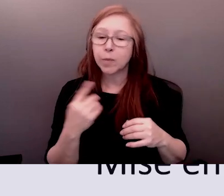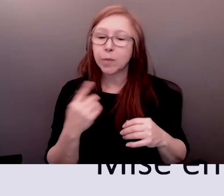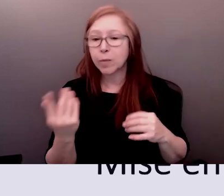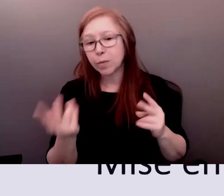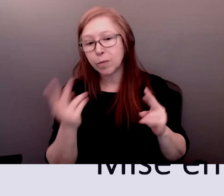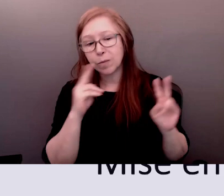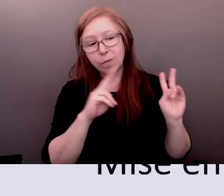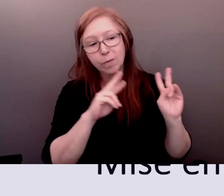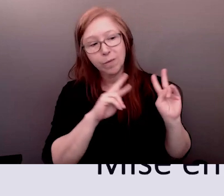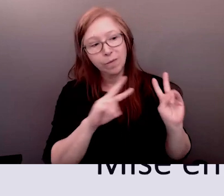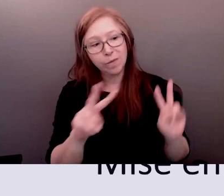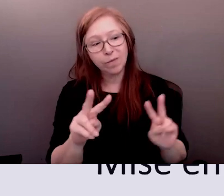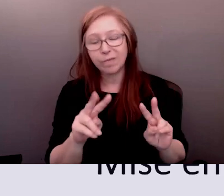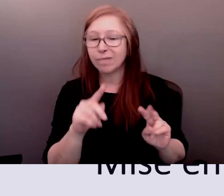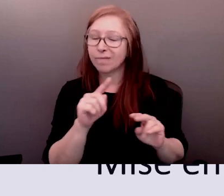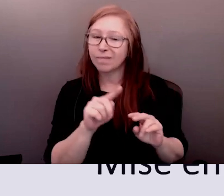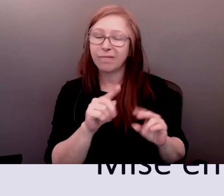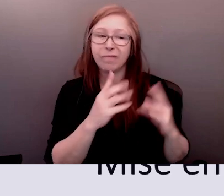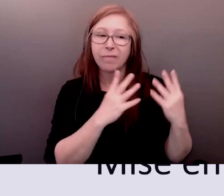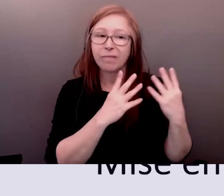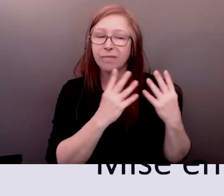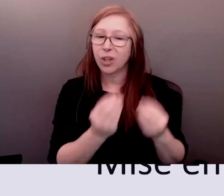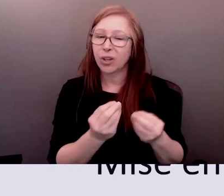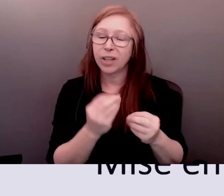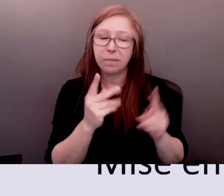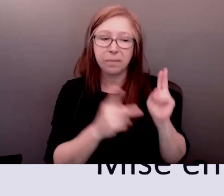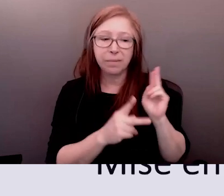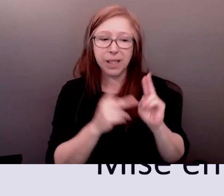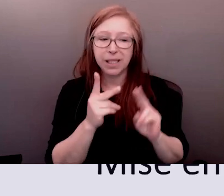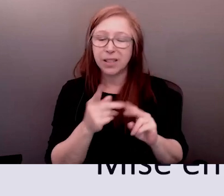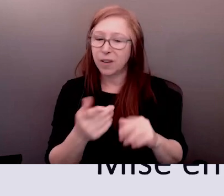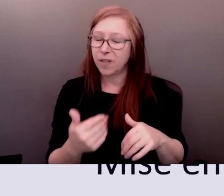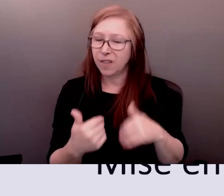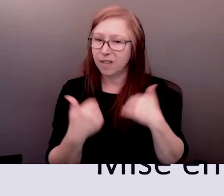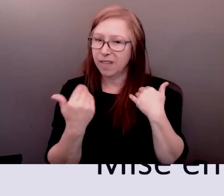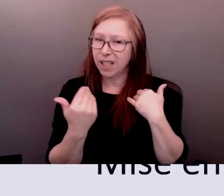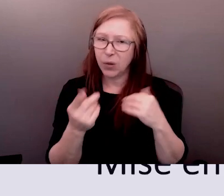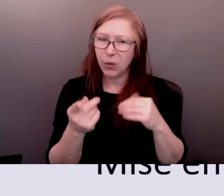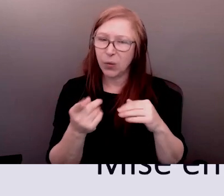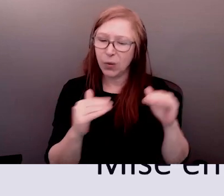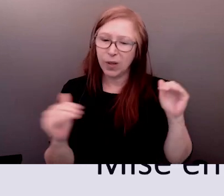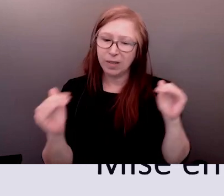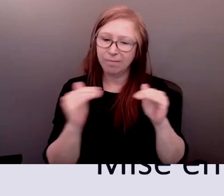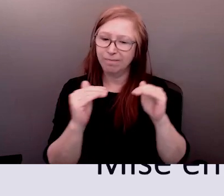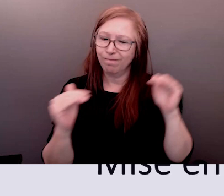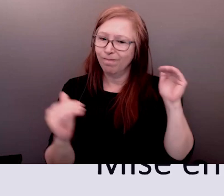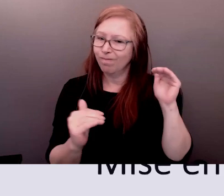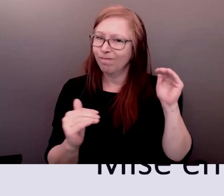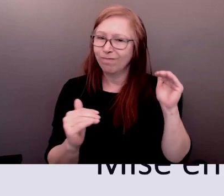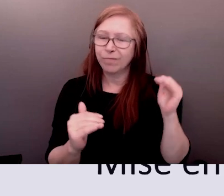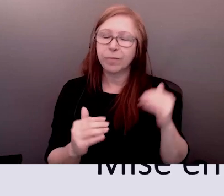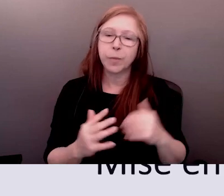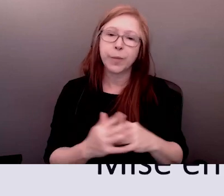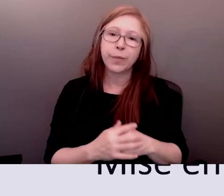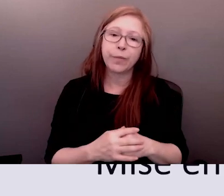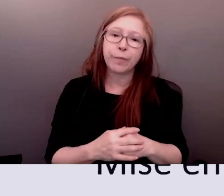la situation par défaut donc vous pouvez voir ce que nous avons dans cette déclaration c'est